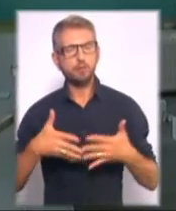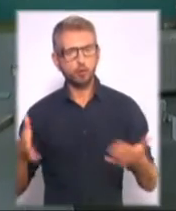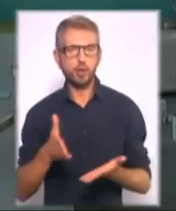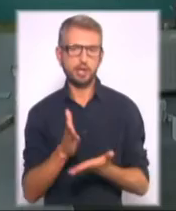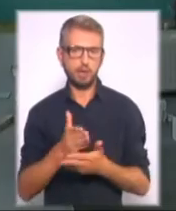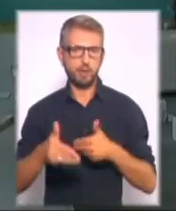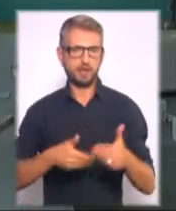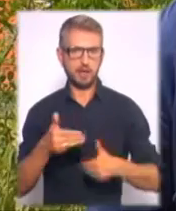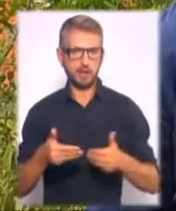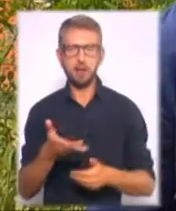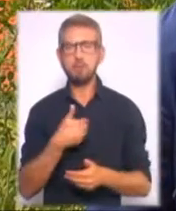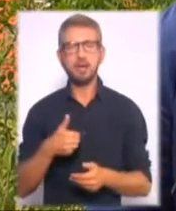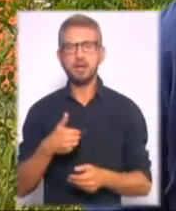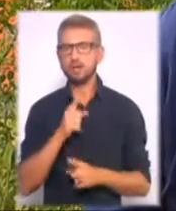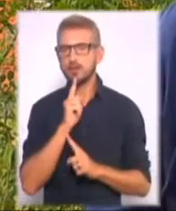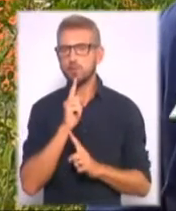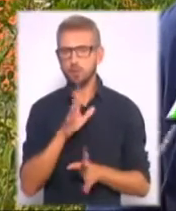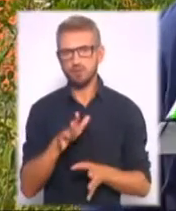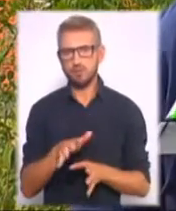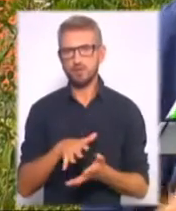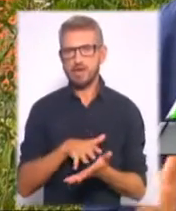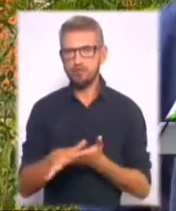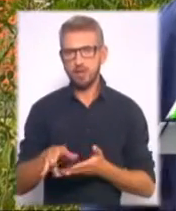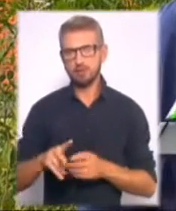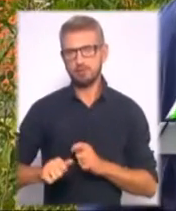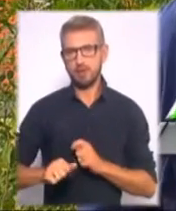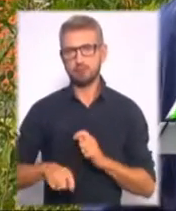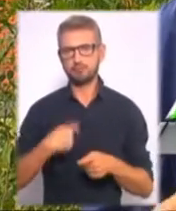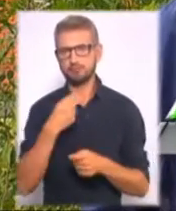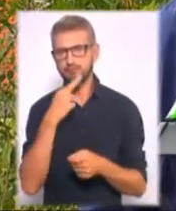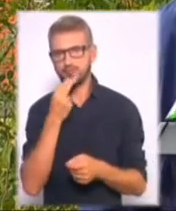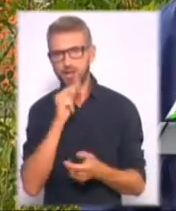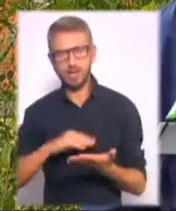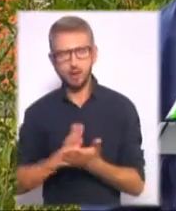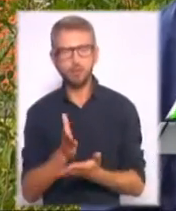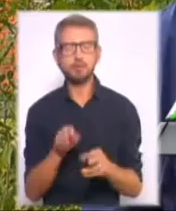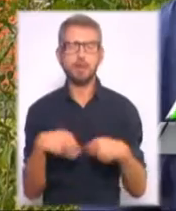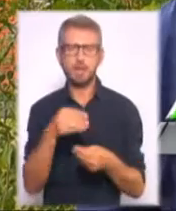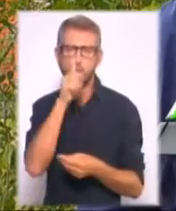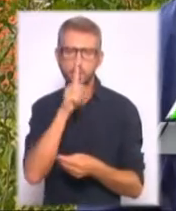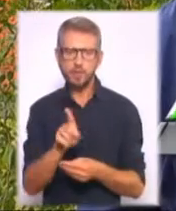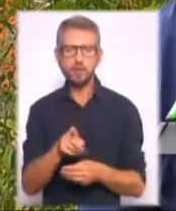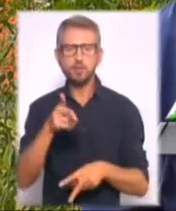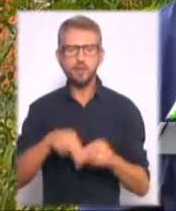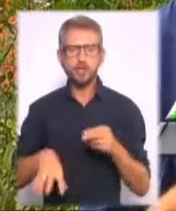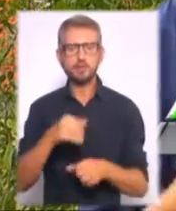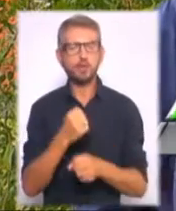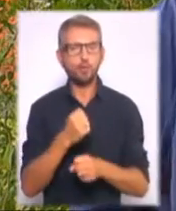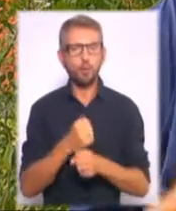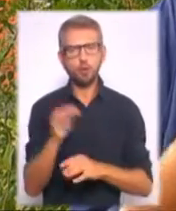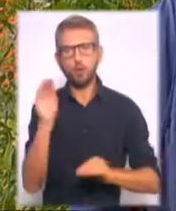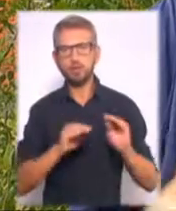Ми не будемо втрачати на якості. Ми десь ще місяць даємо час на те, щоб завершити всі роботи, щоб обладнати усім необхідним